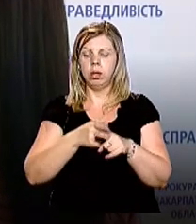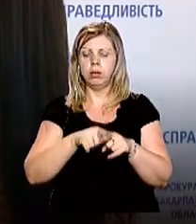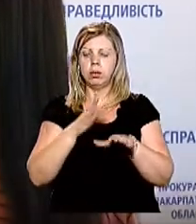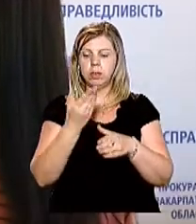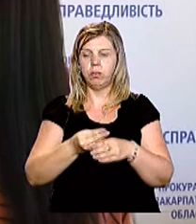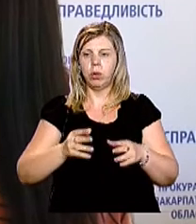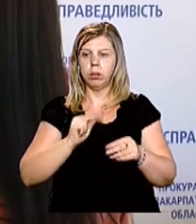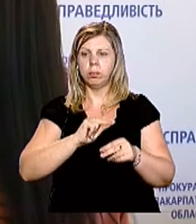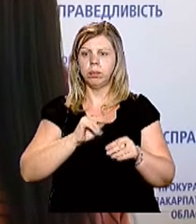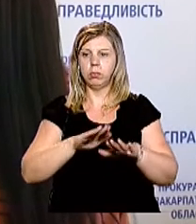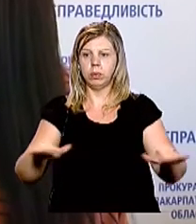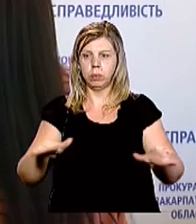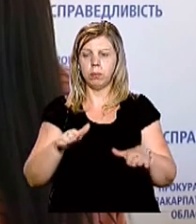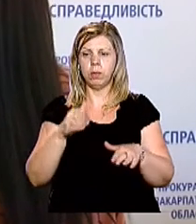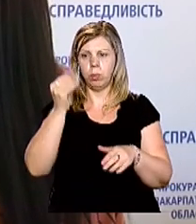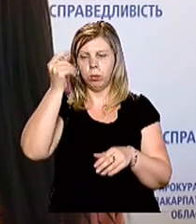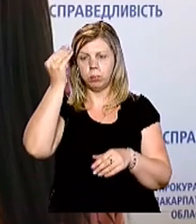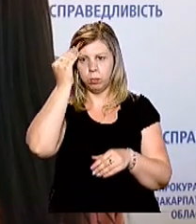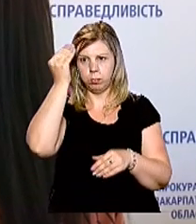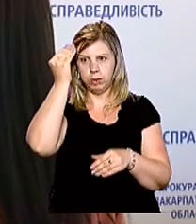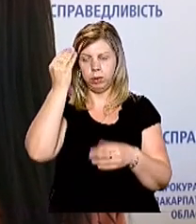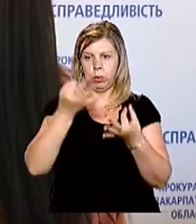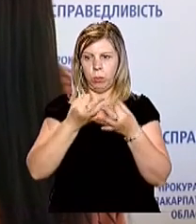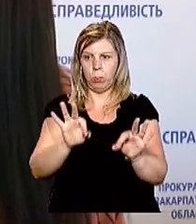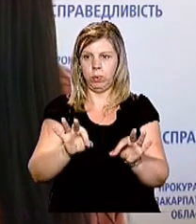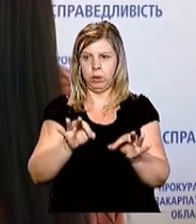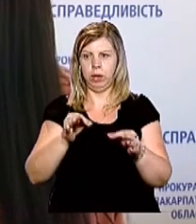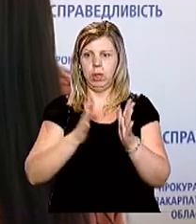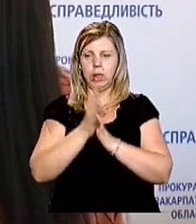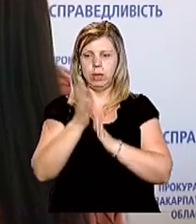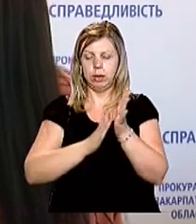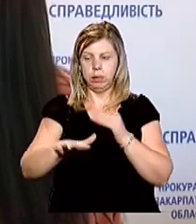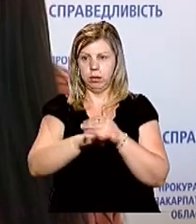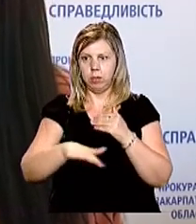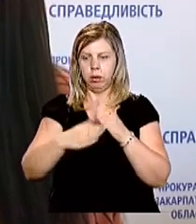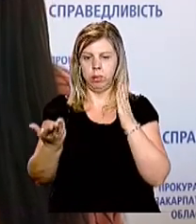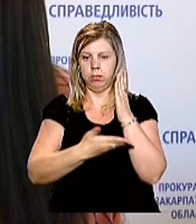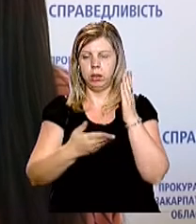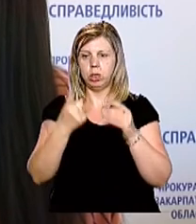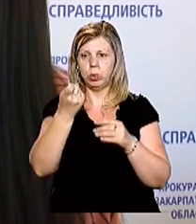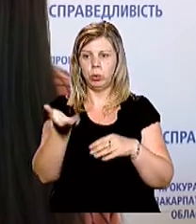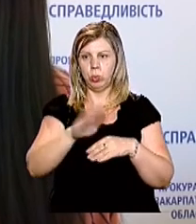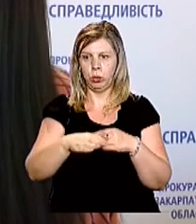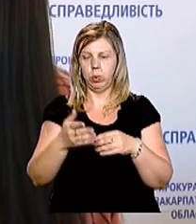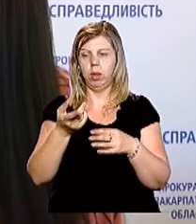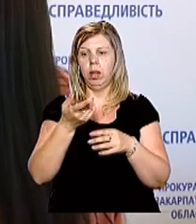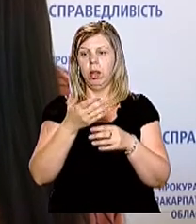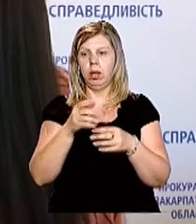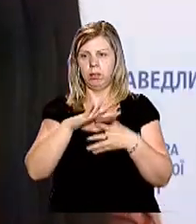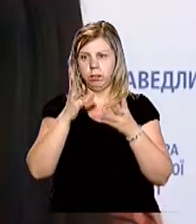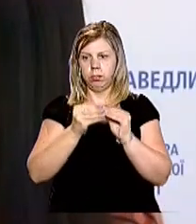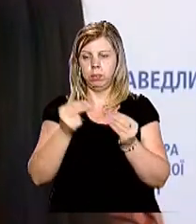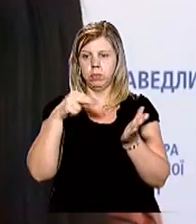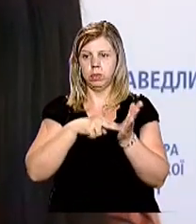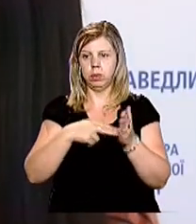службовим становищем, умисно допустили на території лісництва порубку близько ста дерев, загальна вартість яких